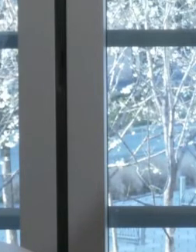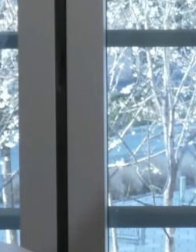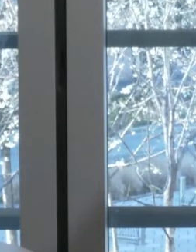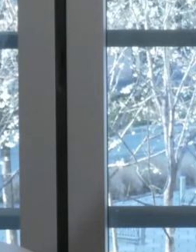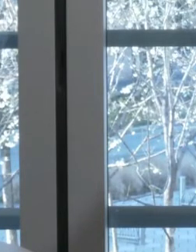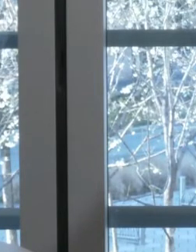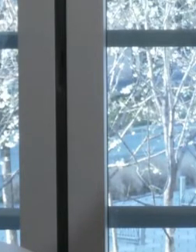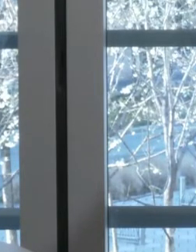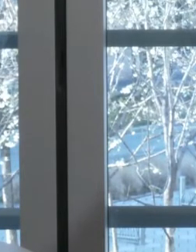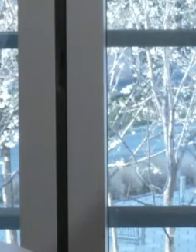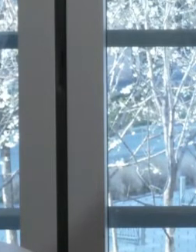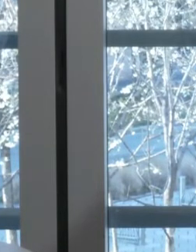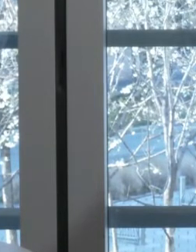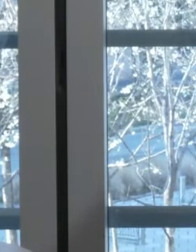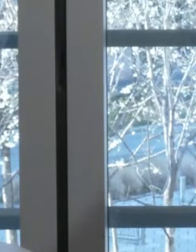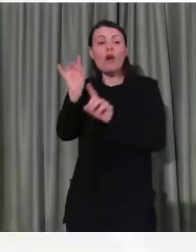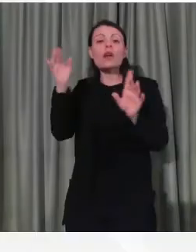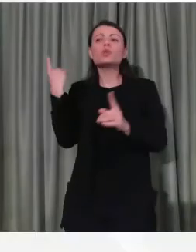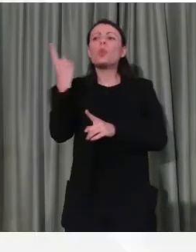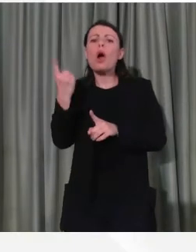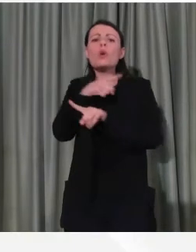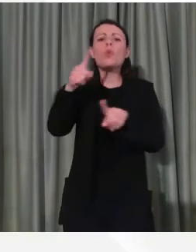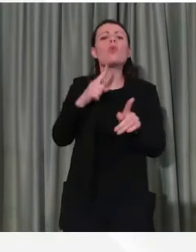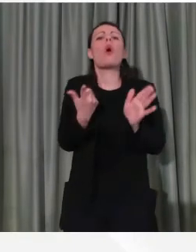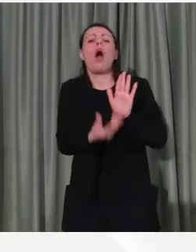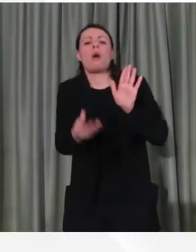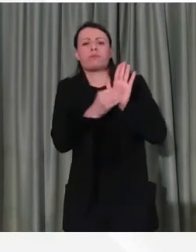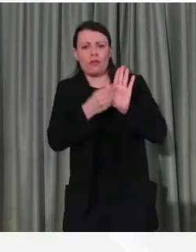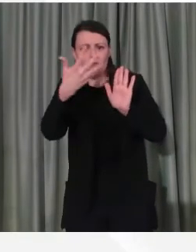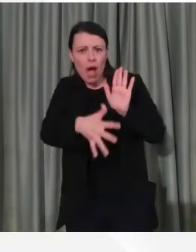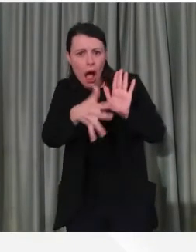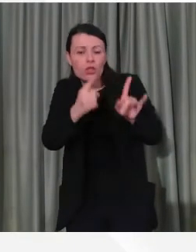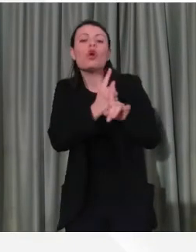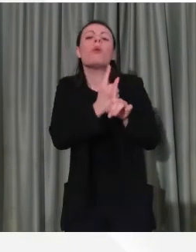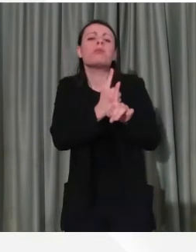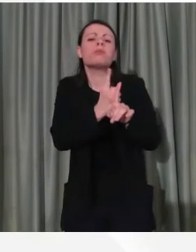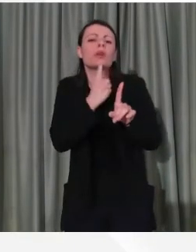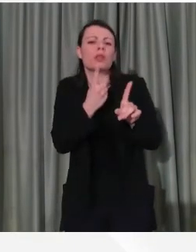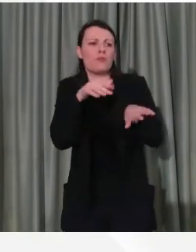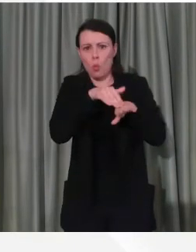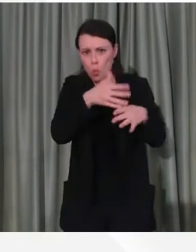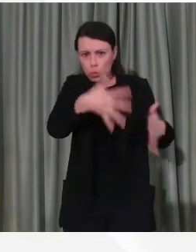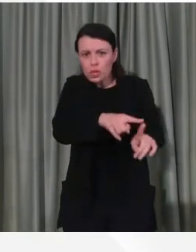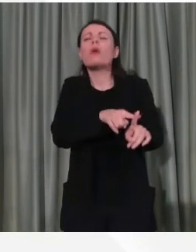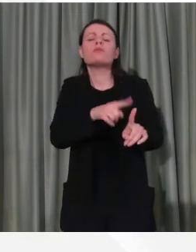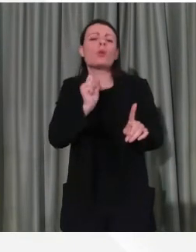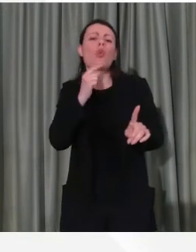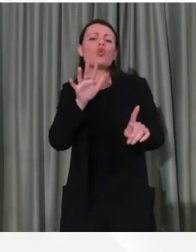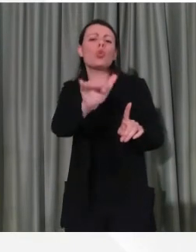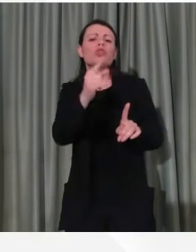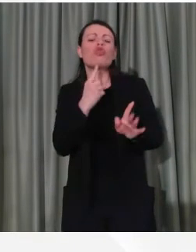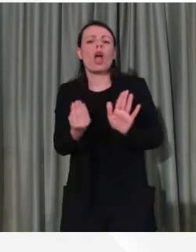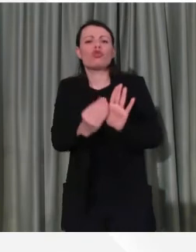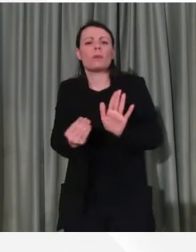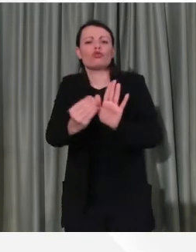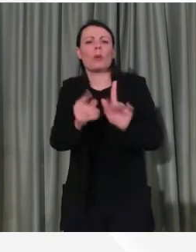scaricata e già utilizzata può ogni giorno aggiornare il questionario. È un questionario in cui